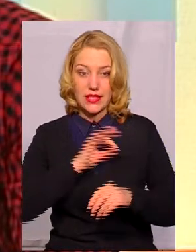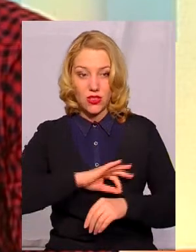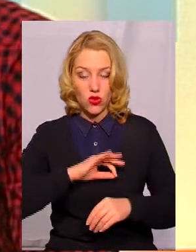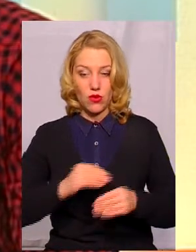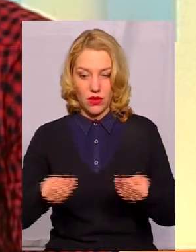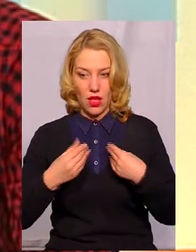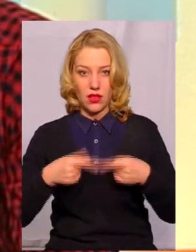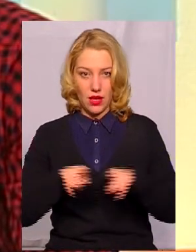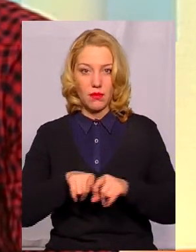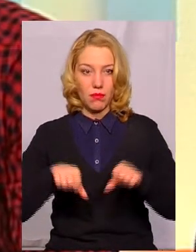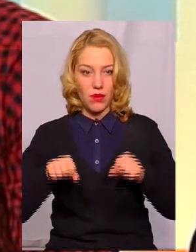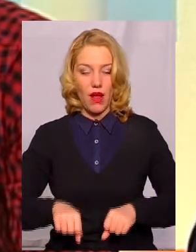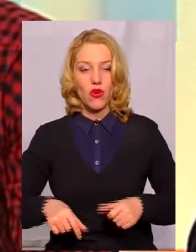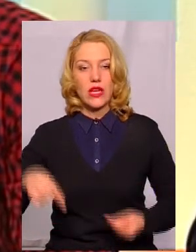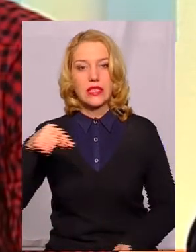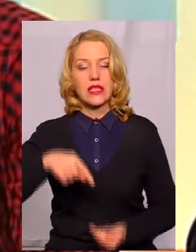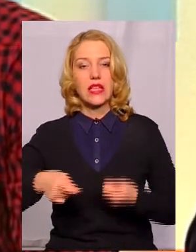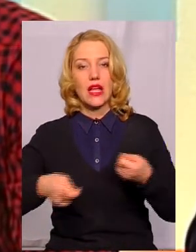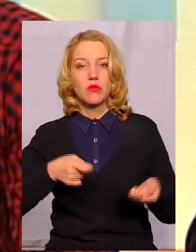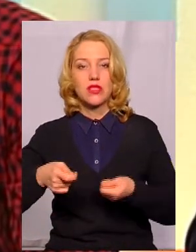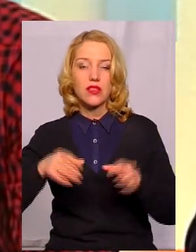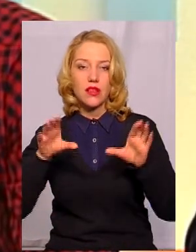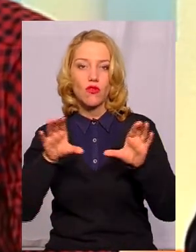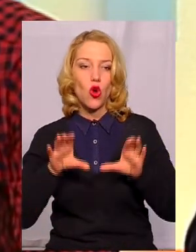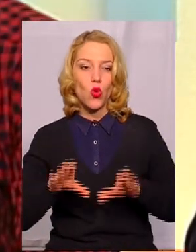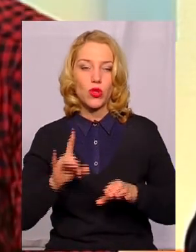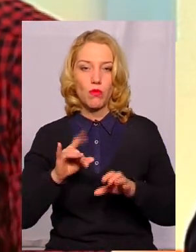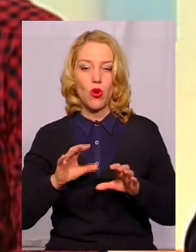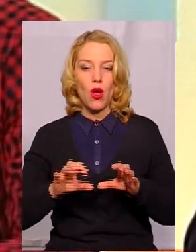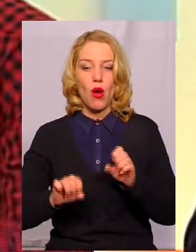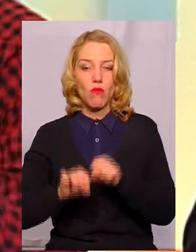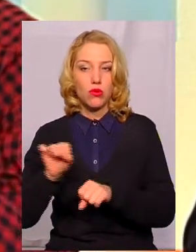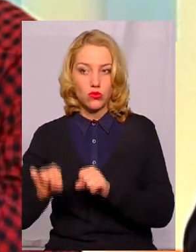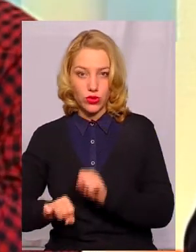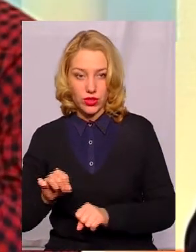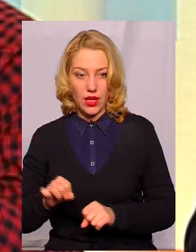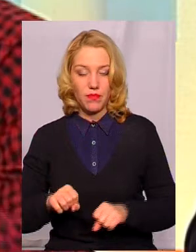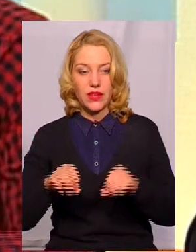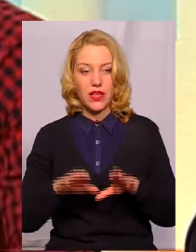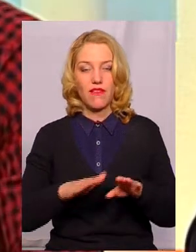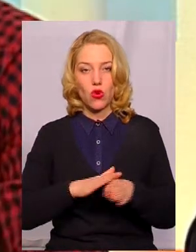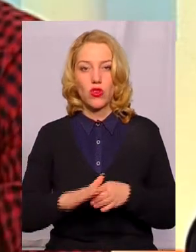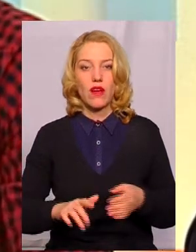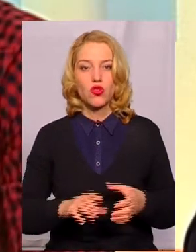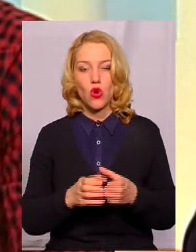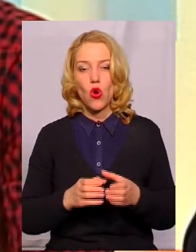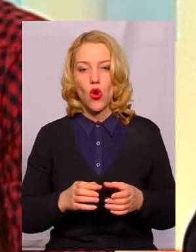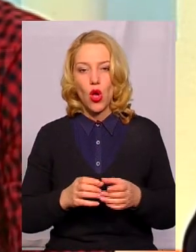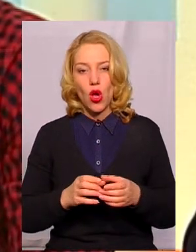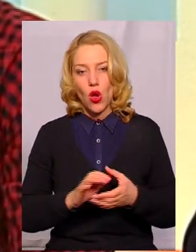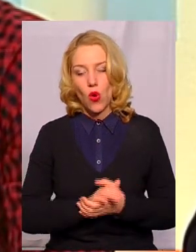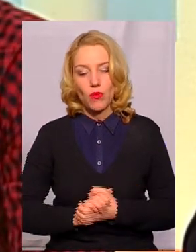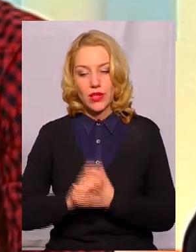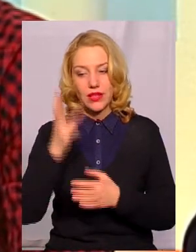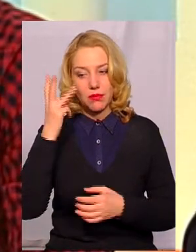Згідно адміністративного кодексу правопорушення, рішенням виконавчого комітету Хмельницької міської ради